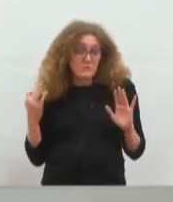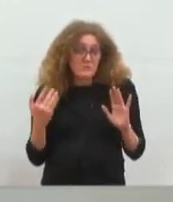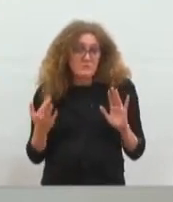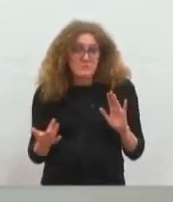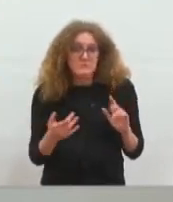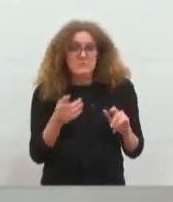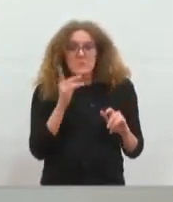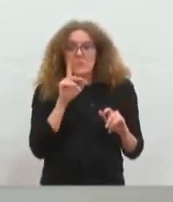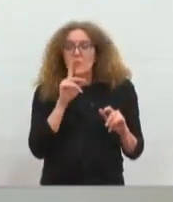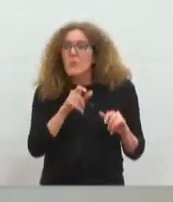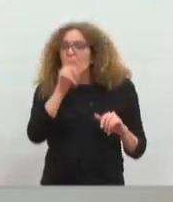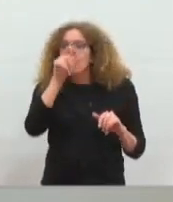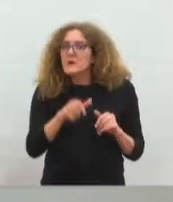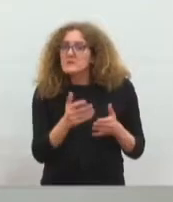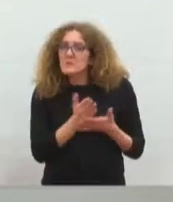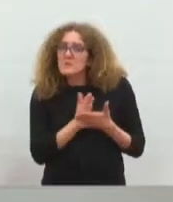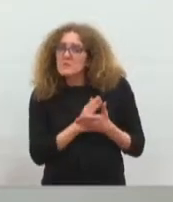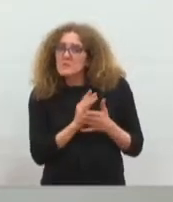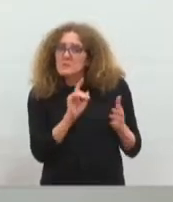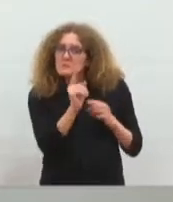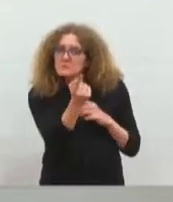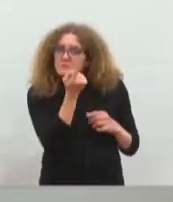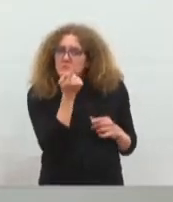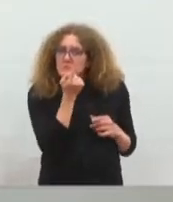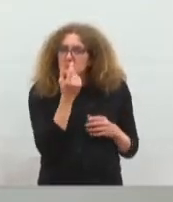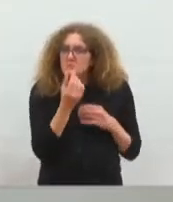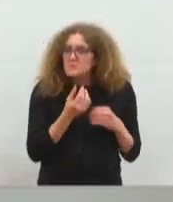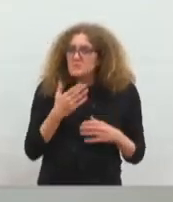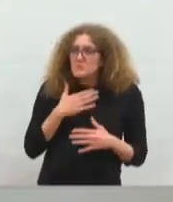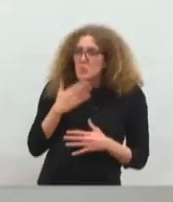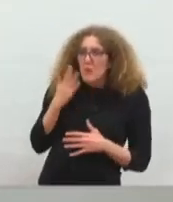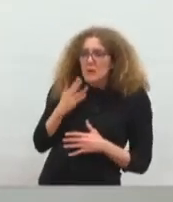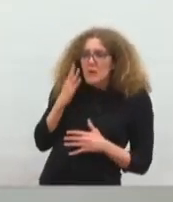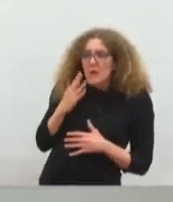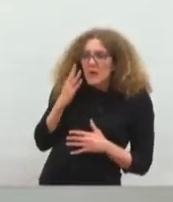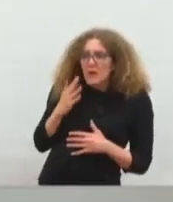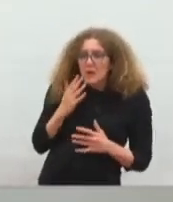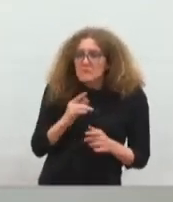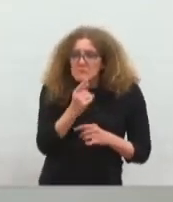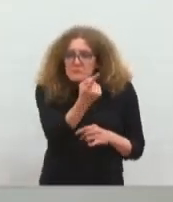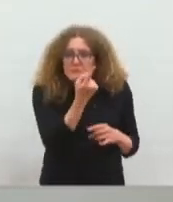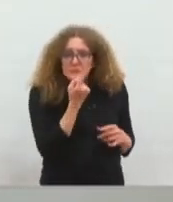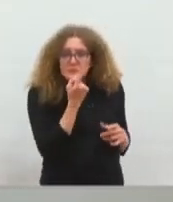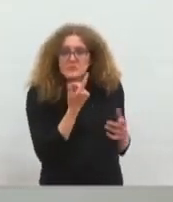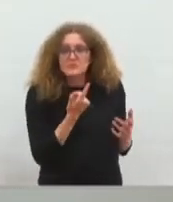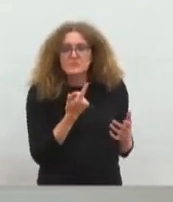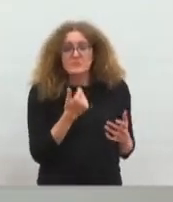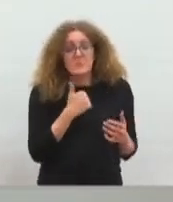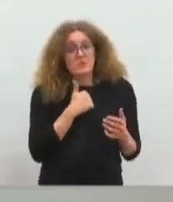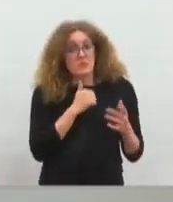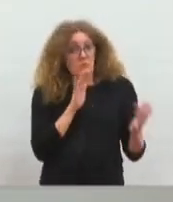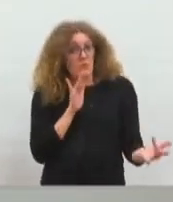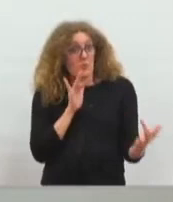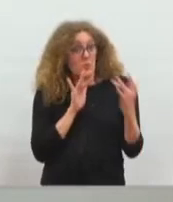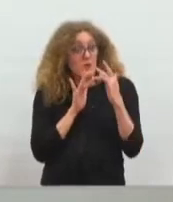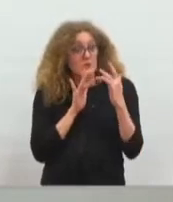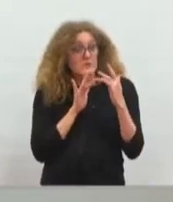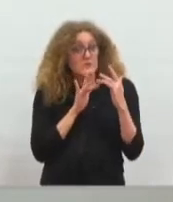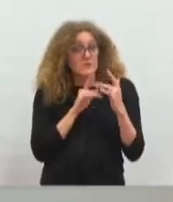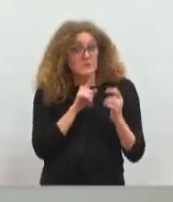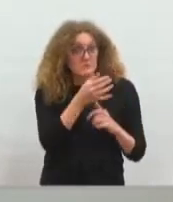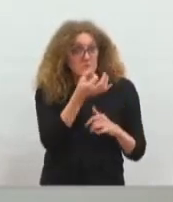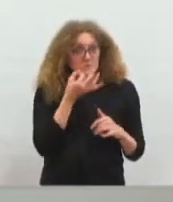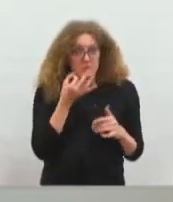qui avaient exprimé des doutes ou qui craignaient la régie, m'ont personnellement contacté pour me dire qu'ils avaient